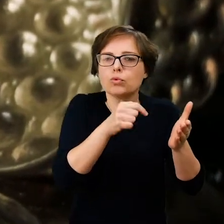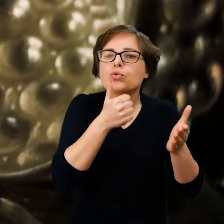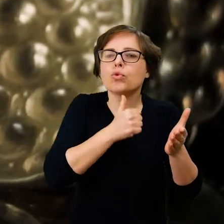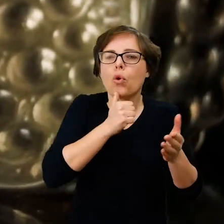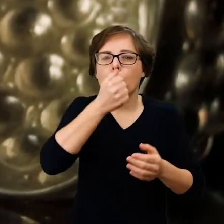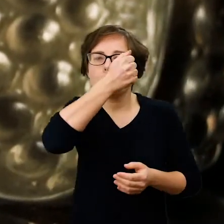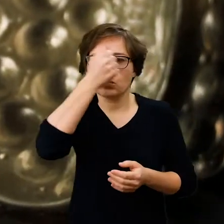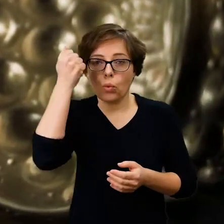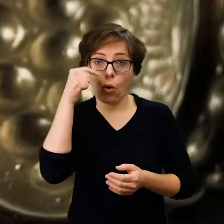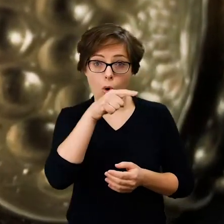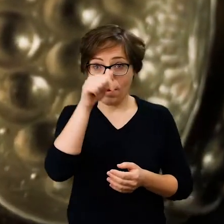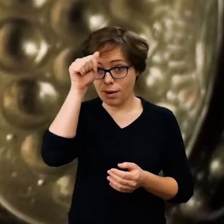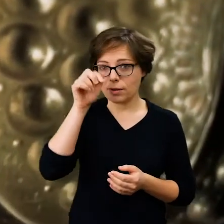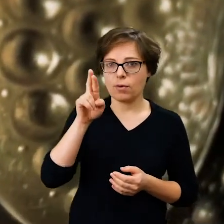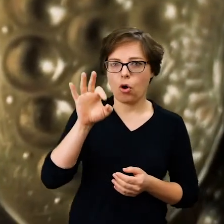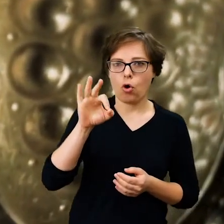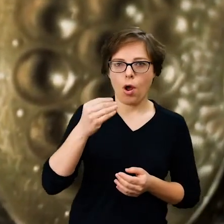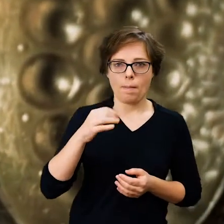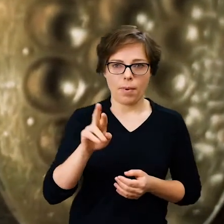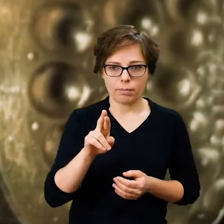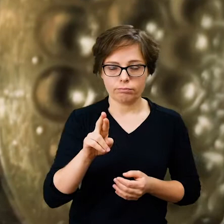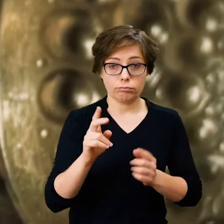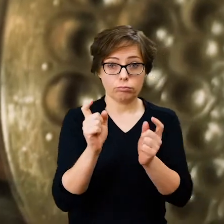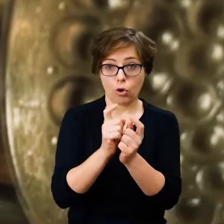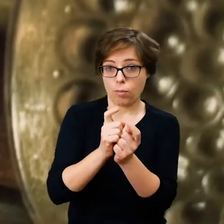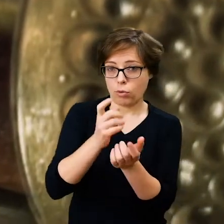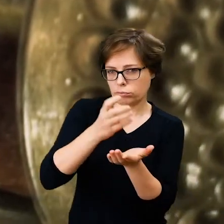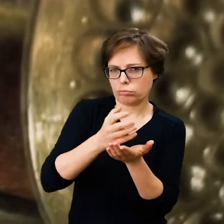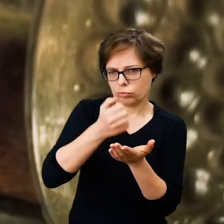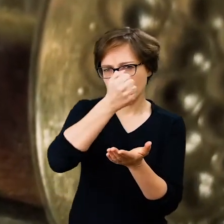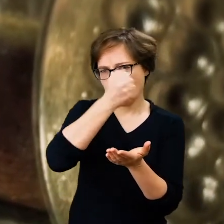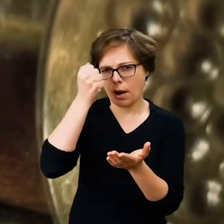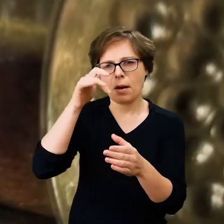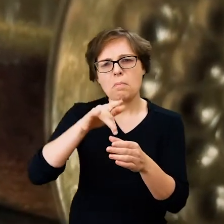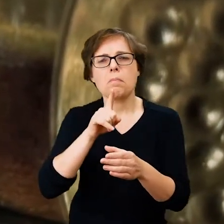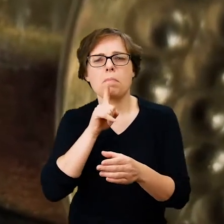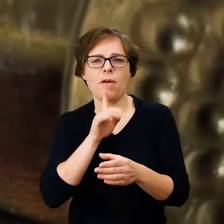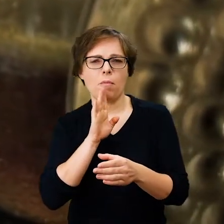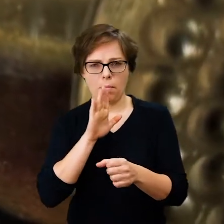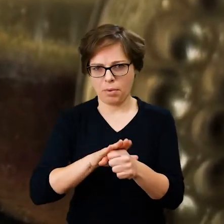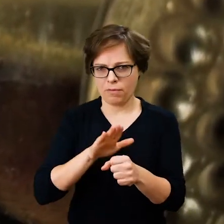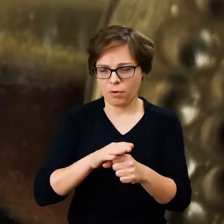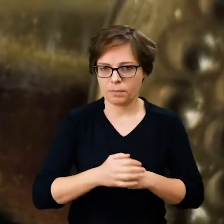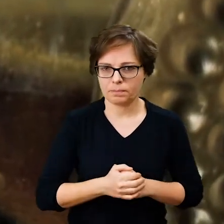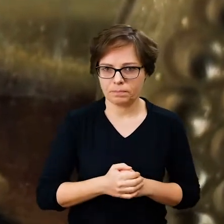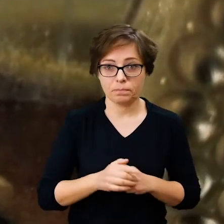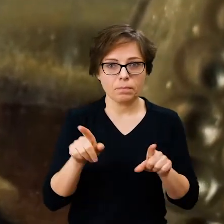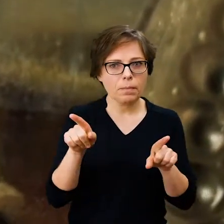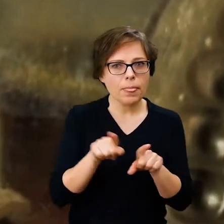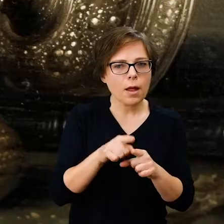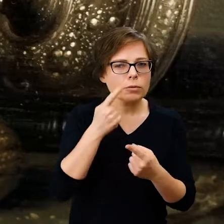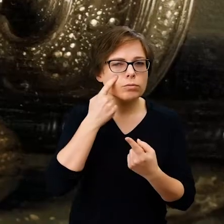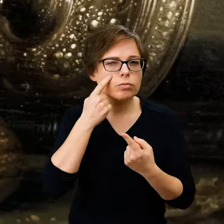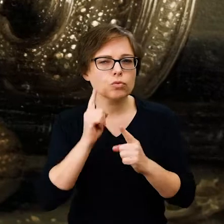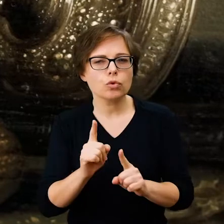zielonkawego szkła nazywany romerem, obok szklanka, zapewne wypełniona piwem. Uwagę